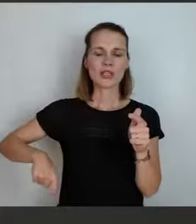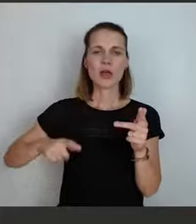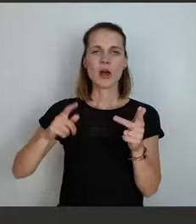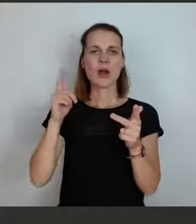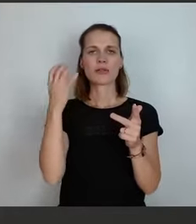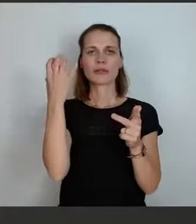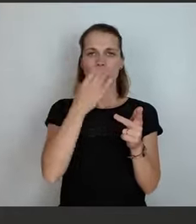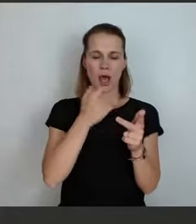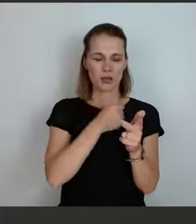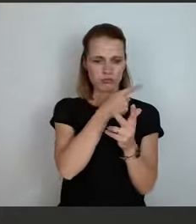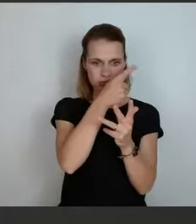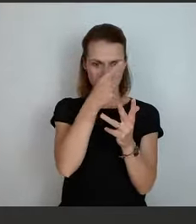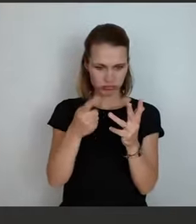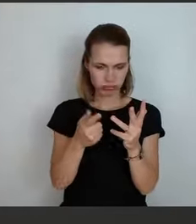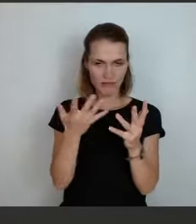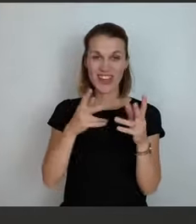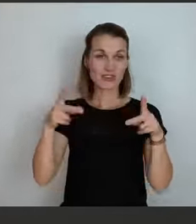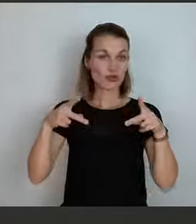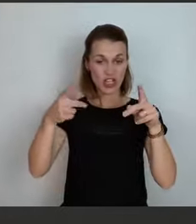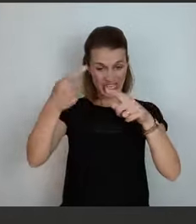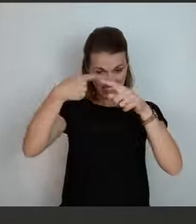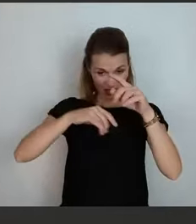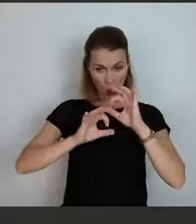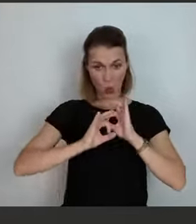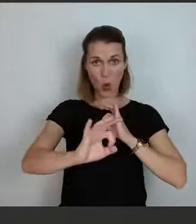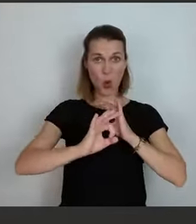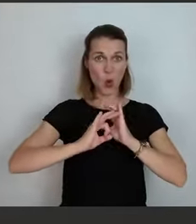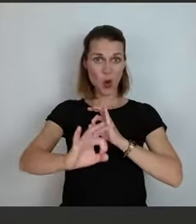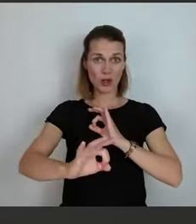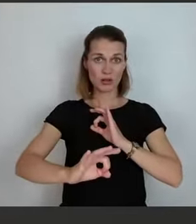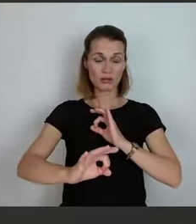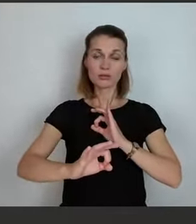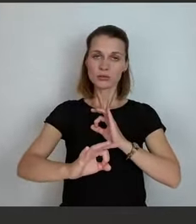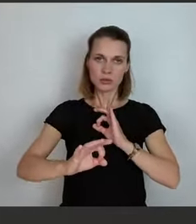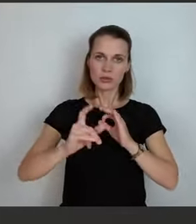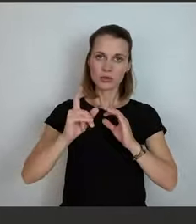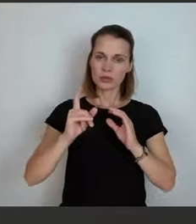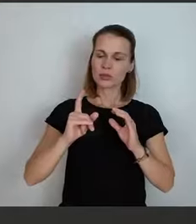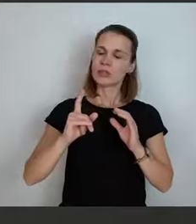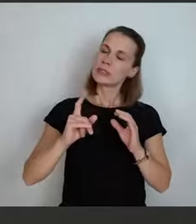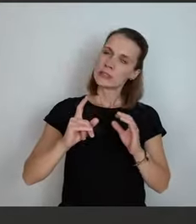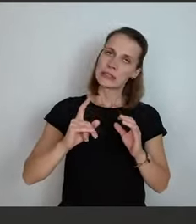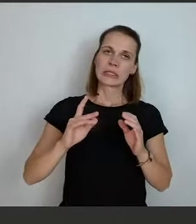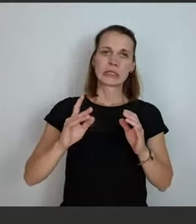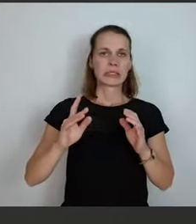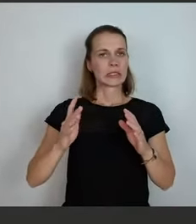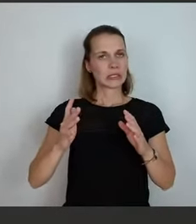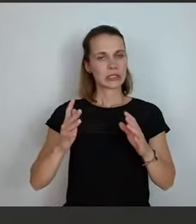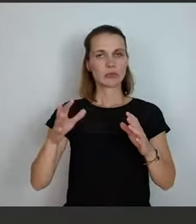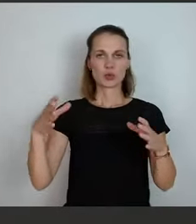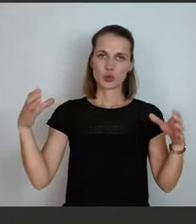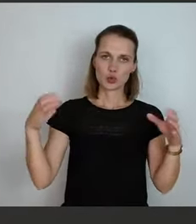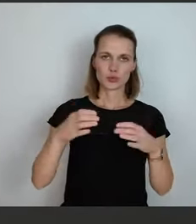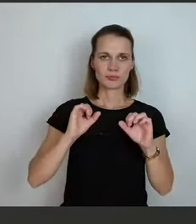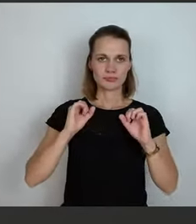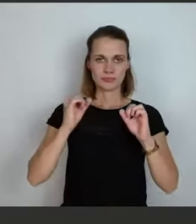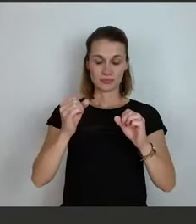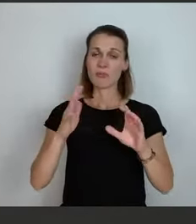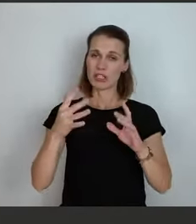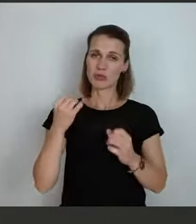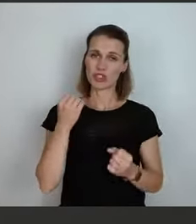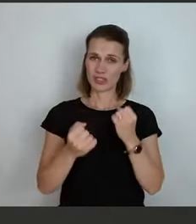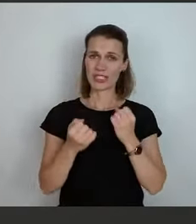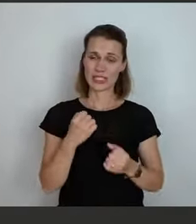irgendwo in der Straße drin habe und das gelingt mitunter manchmal etwas mäßig. Wir haben jetzt Krumhermersdorf fertig und